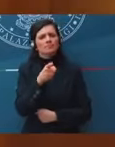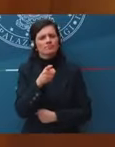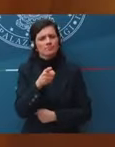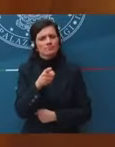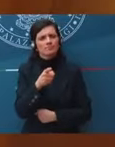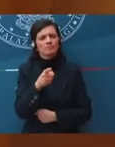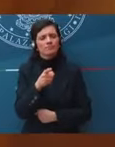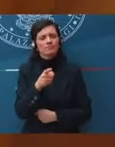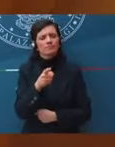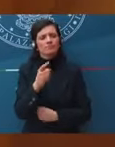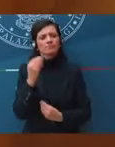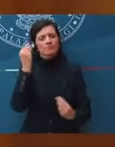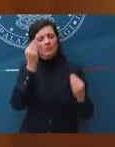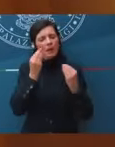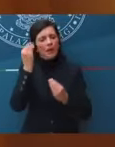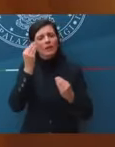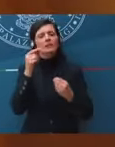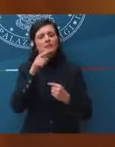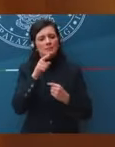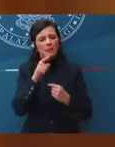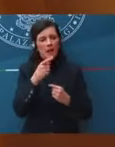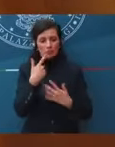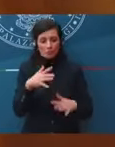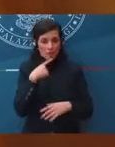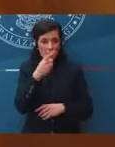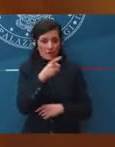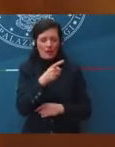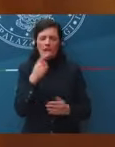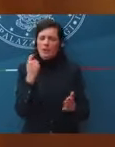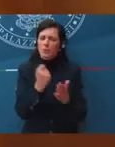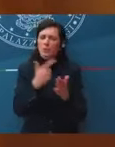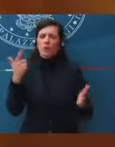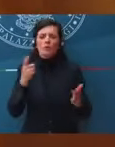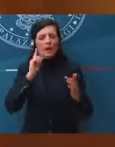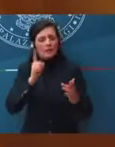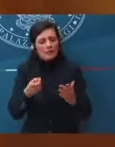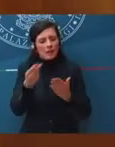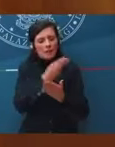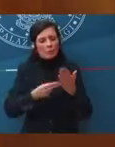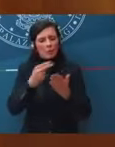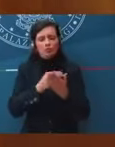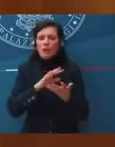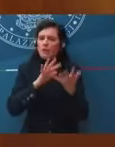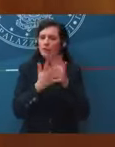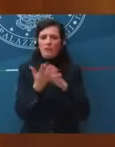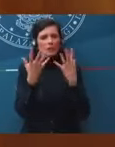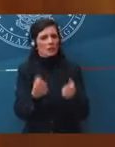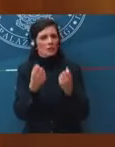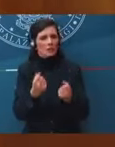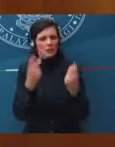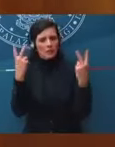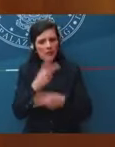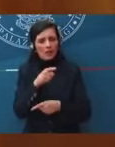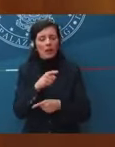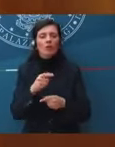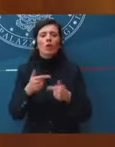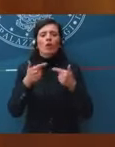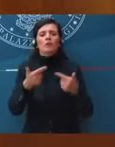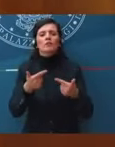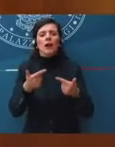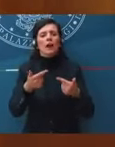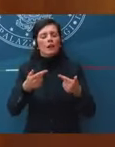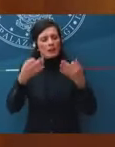che ritiene indispensabili realizzare rapidamente per poter garantire o quantomeno evitare di